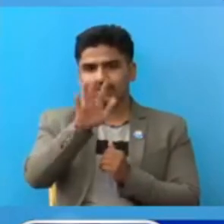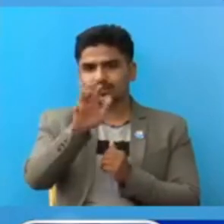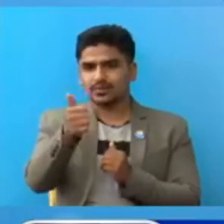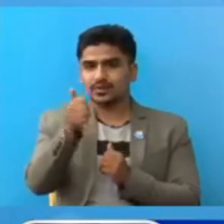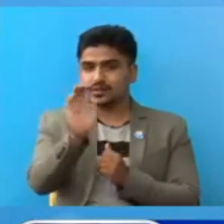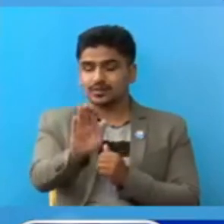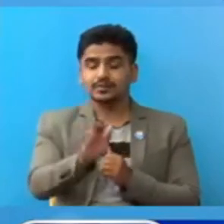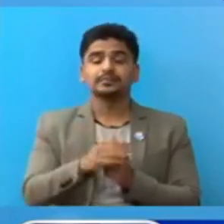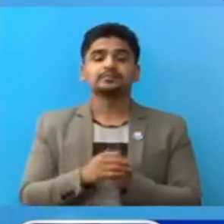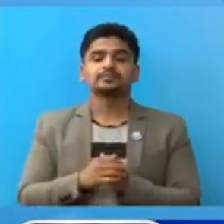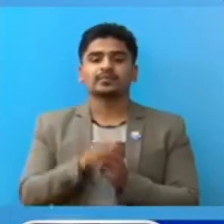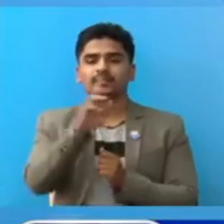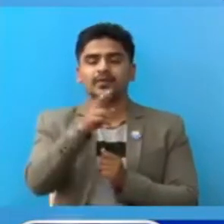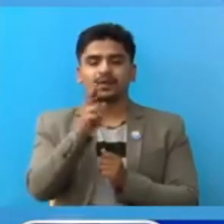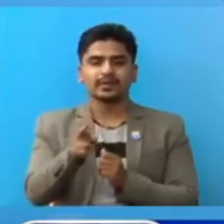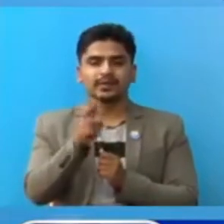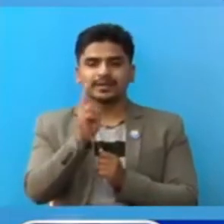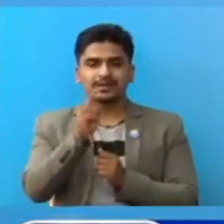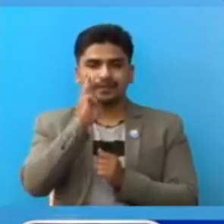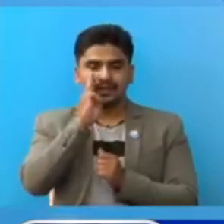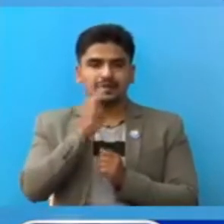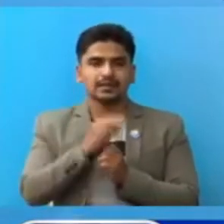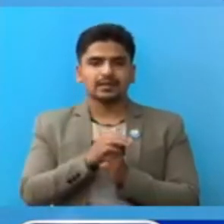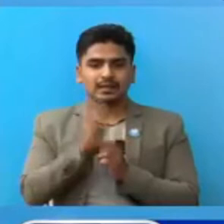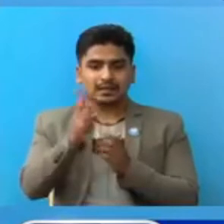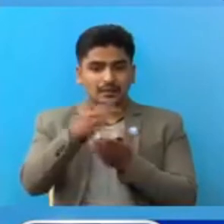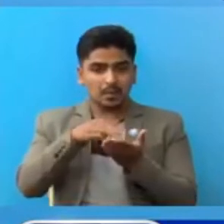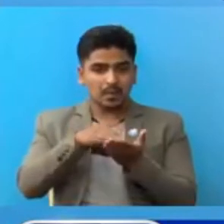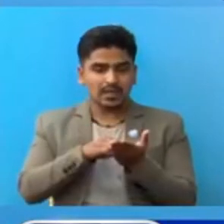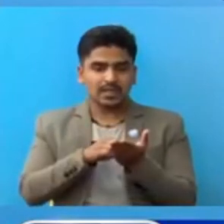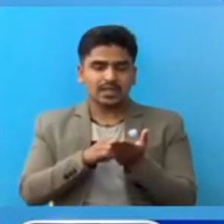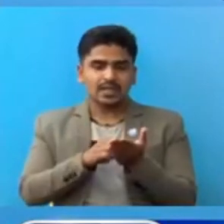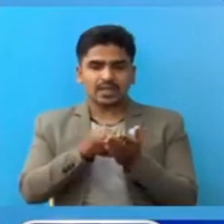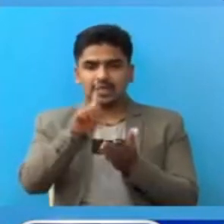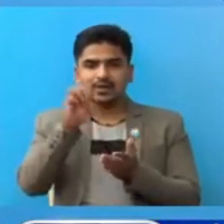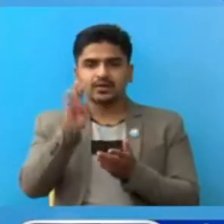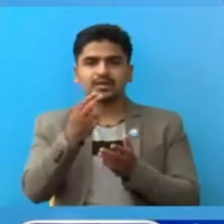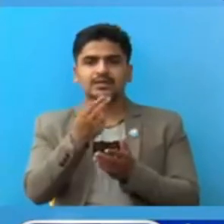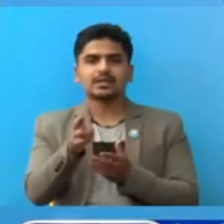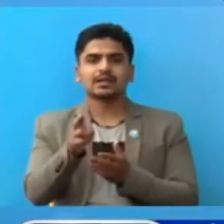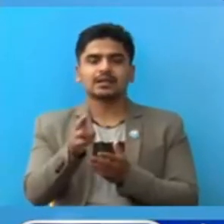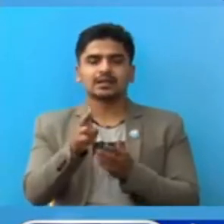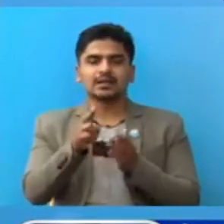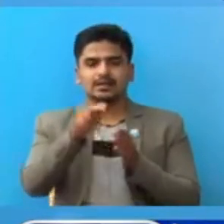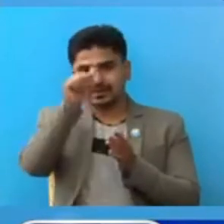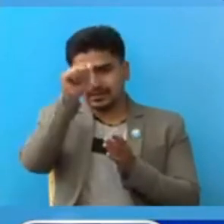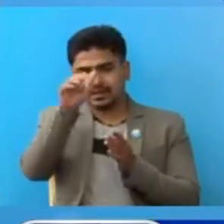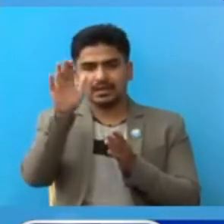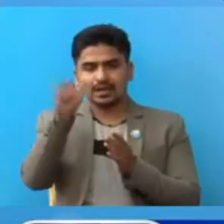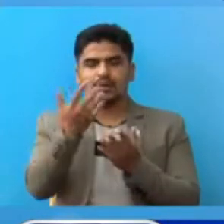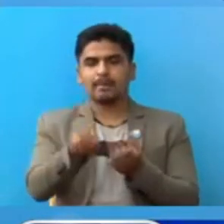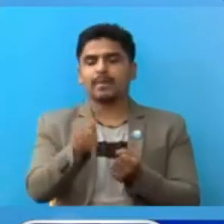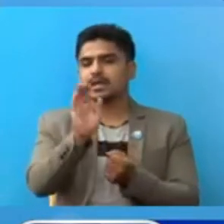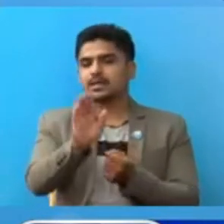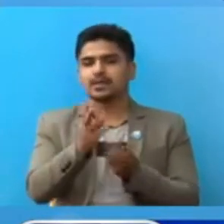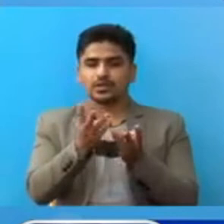एक हजार जना को बीवरण आउन बांकी